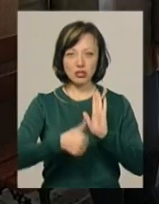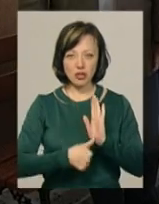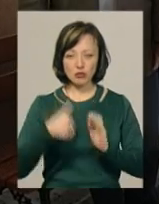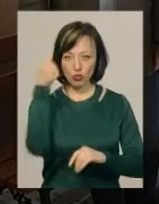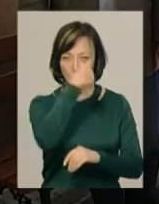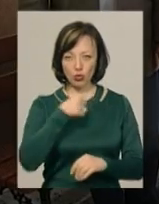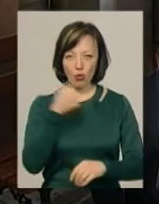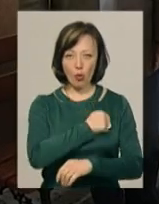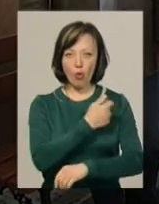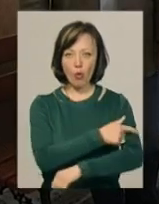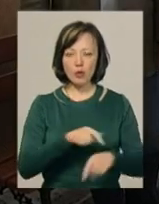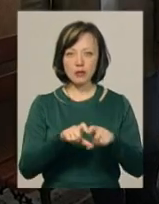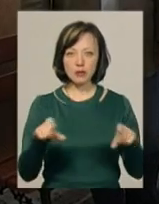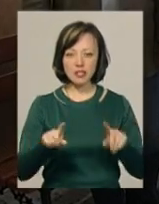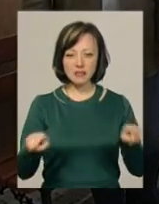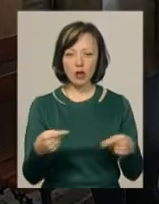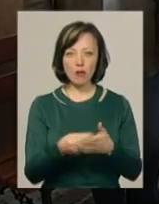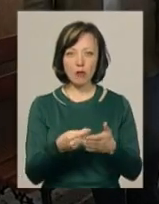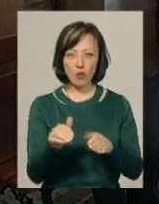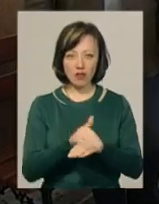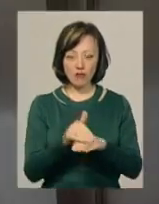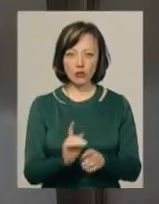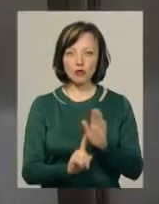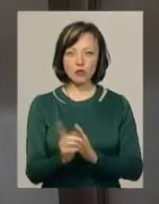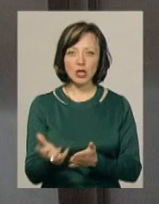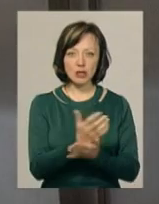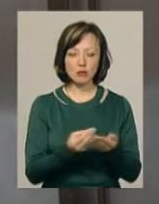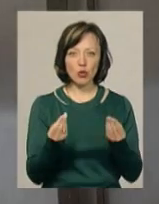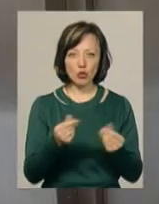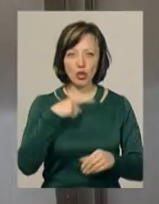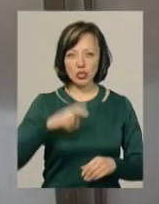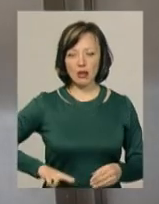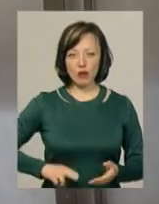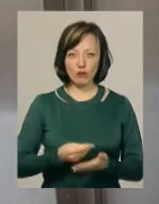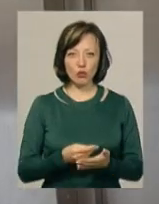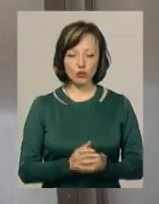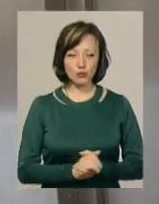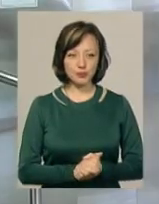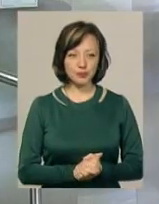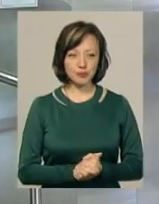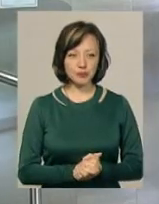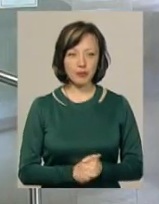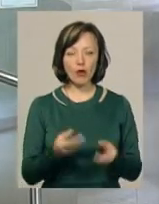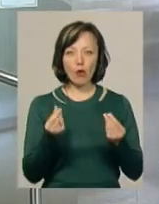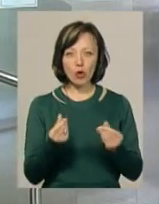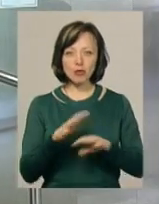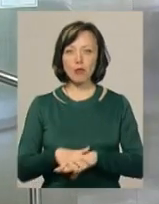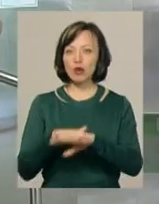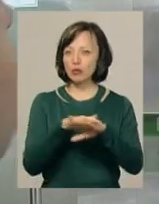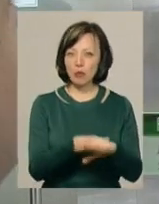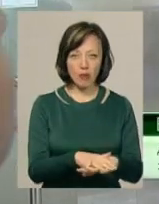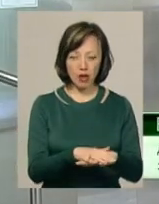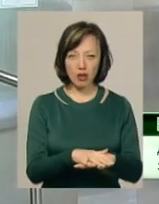року у госпіталі створили благодійний фонд і розпочали збір коштів, каже директор фонду Володимир Долинський. Кошти поступали